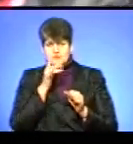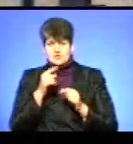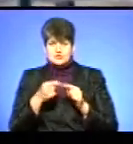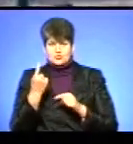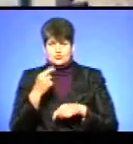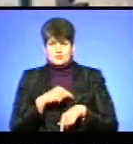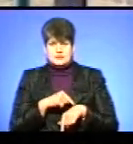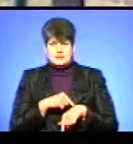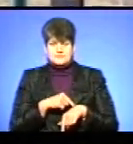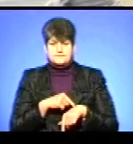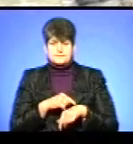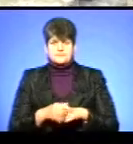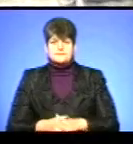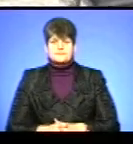часу.